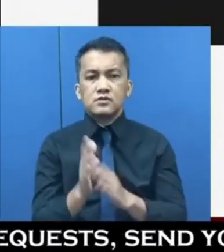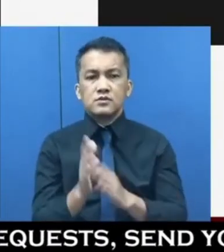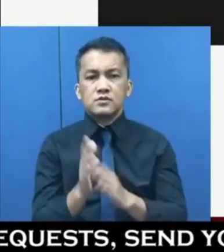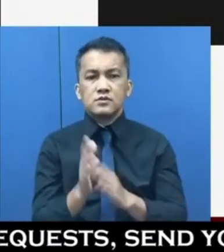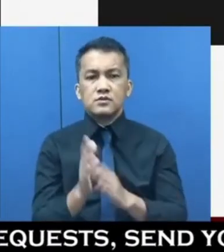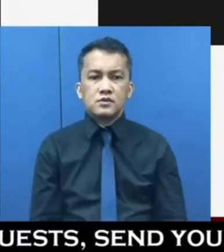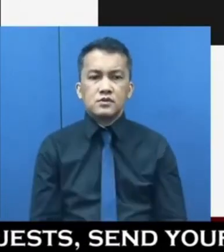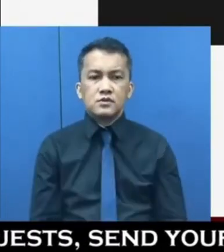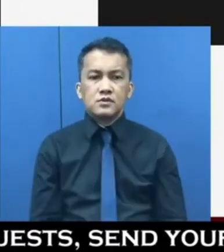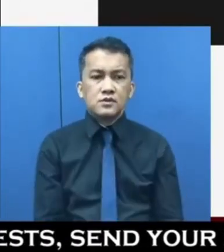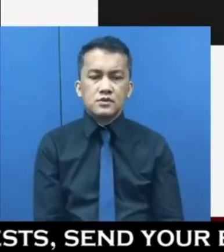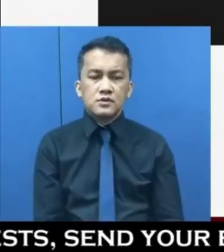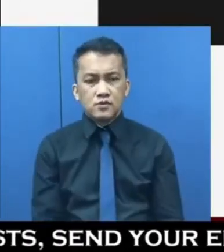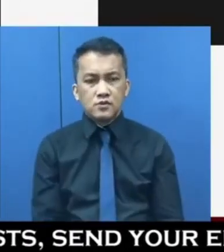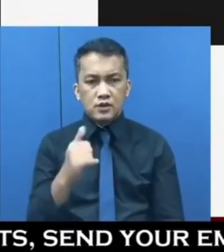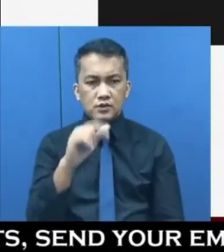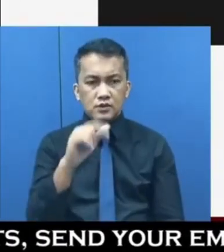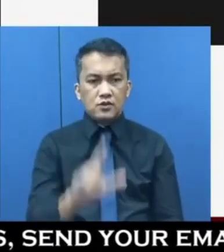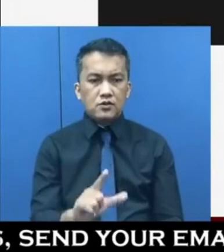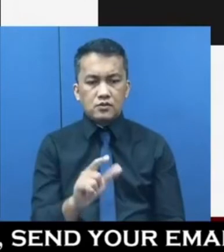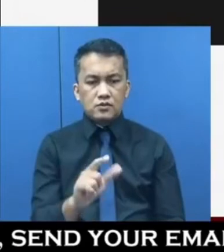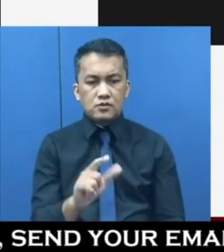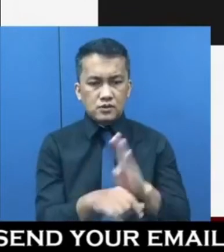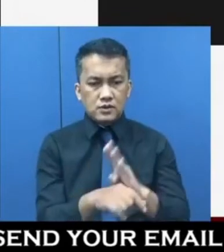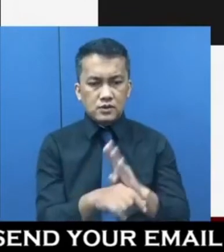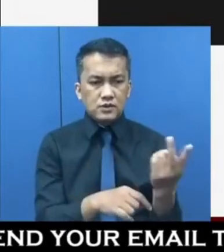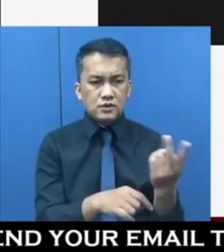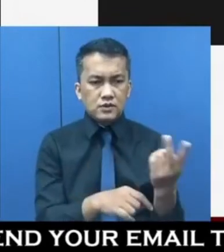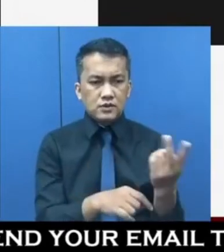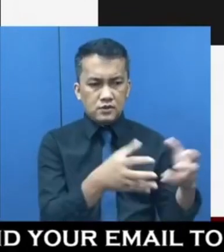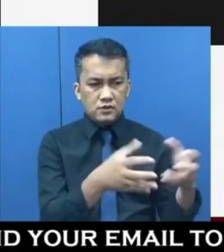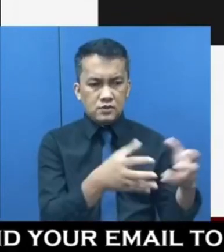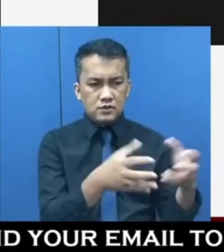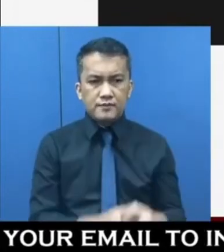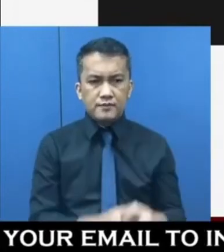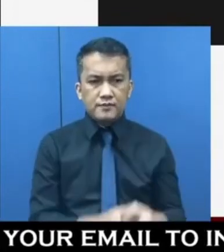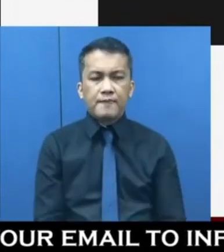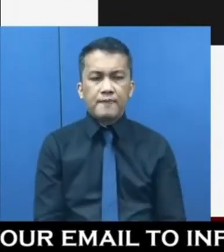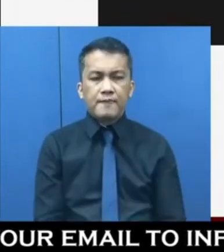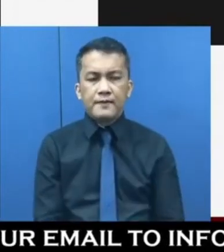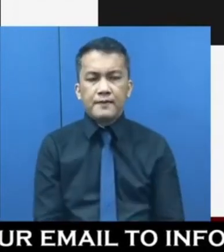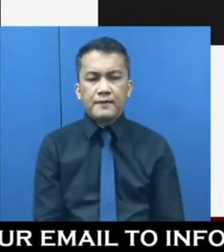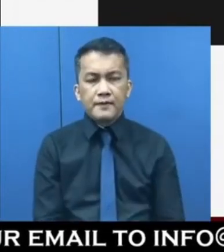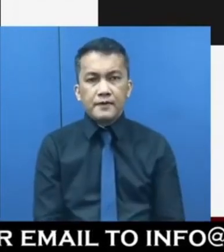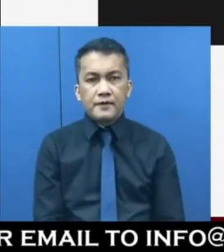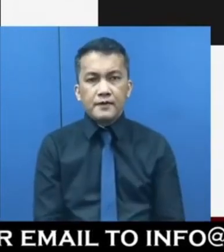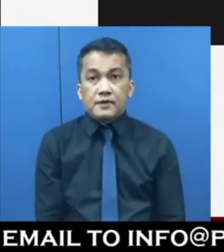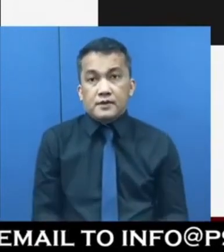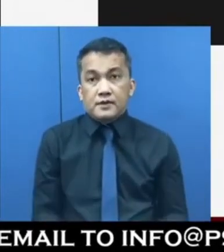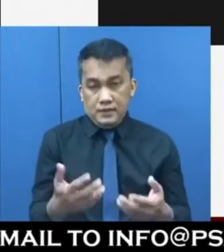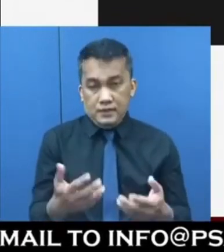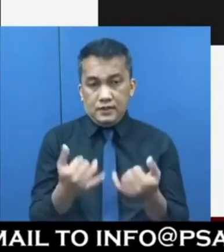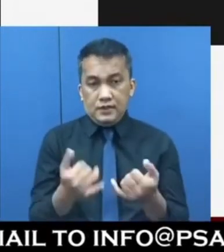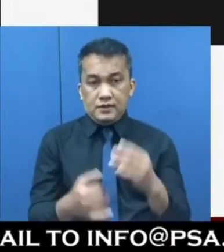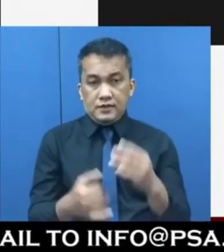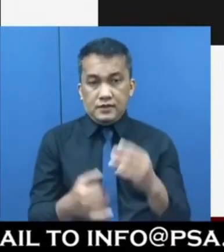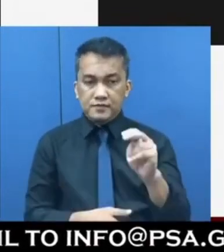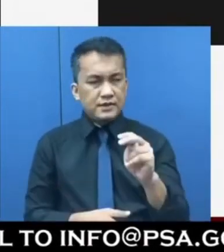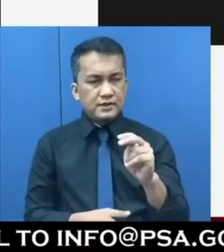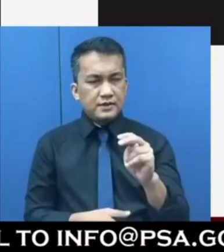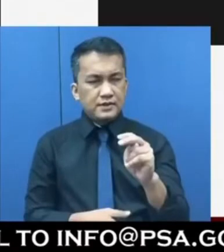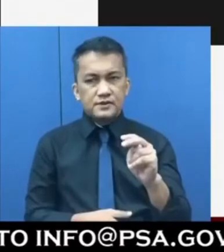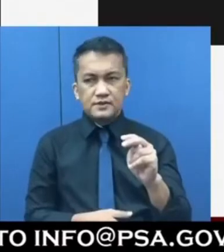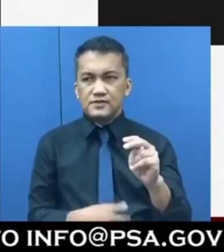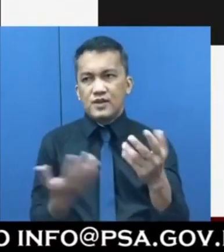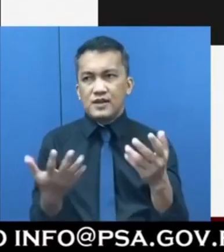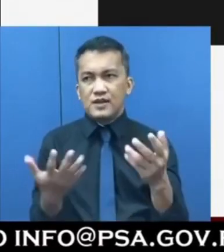Kaya mas mababa yung jobs dun sa dalawang sectors na yun specifically. Thank you, sir. sa ngayon Ben, wala